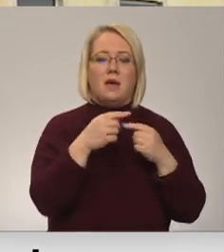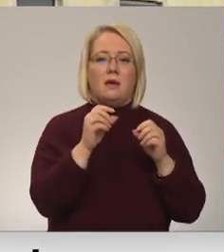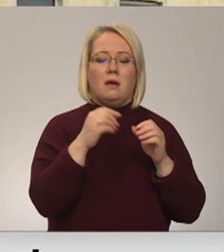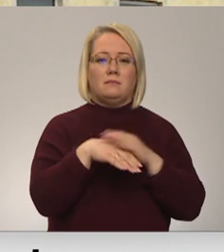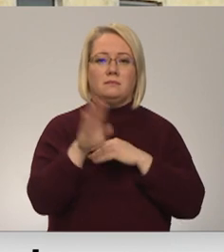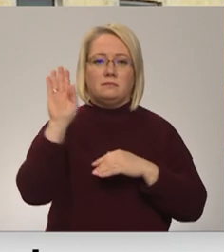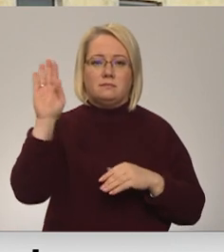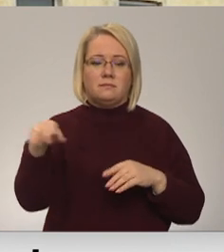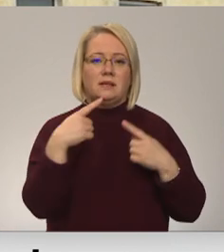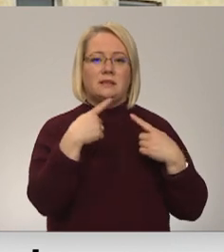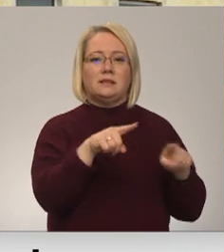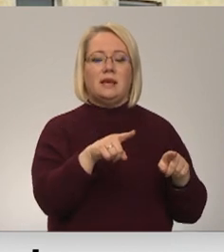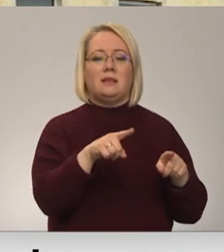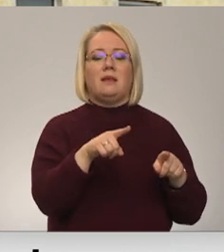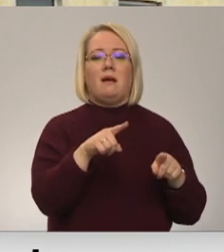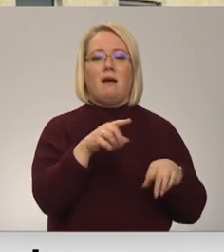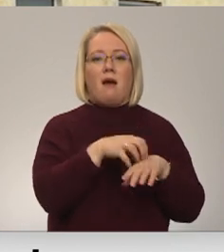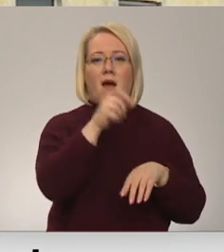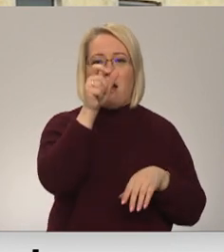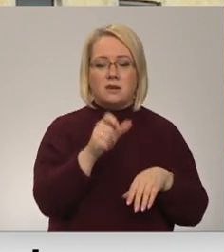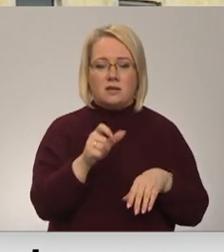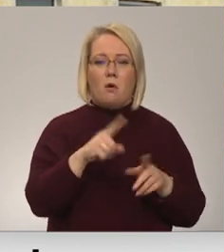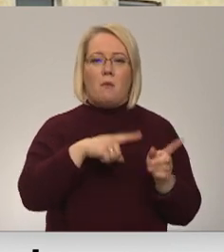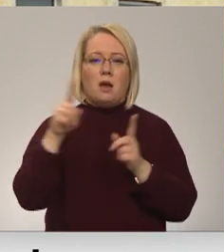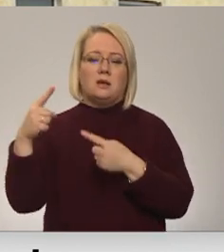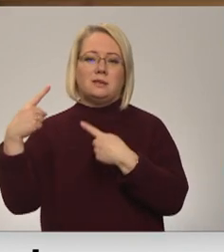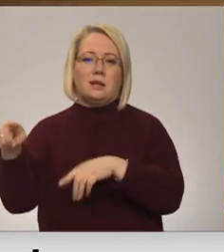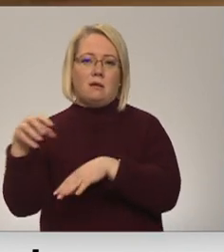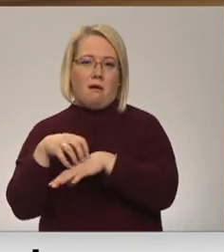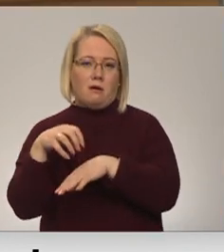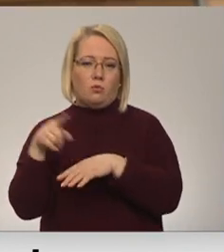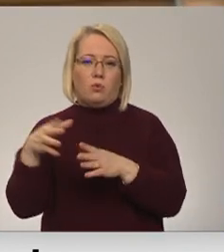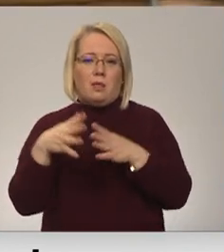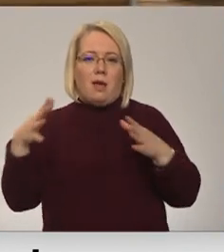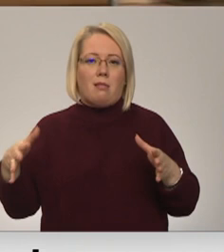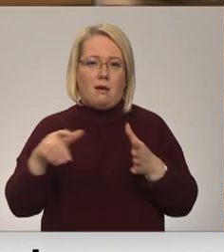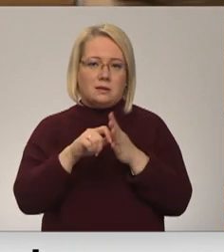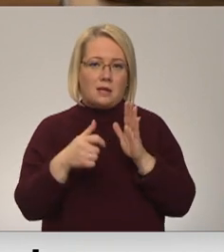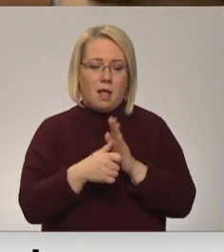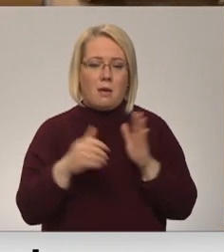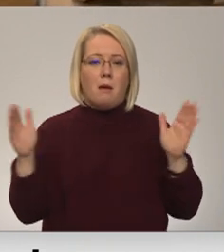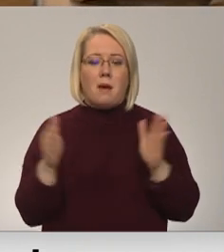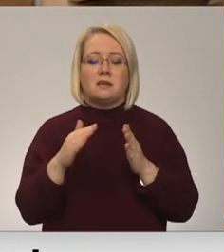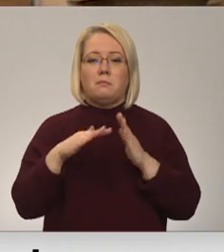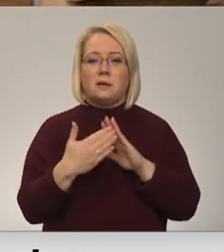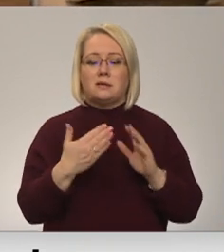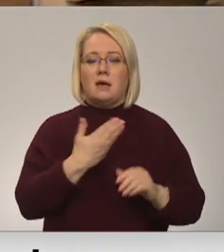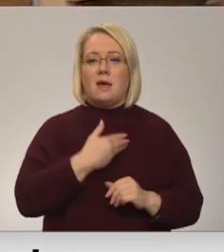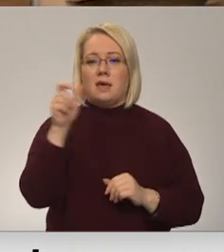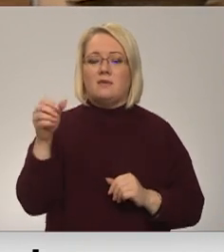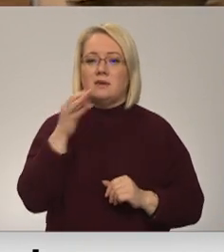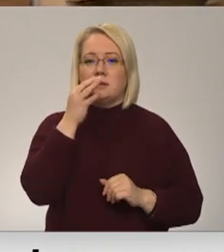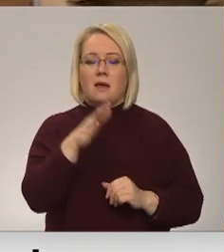atstāja par labu darbam kaimiņu pilsētā, krietni lielākā ārsta praksē. Mazpilsētā uzrunātie cilvēki retēvē atzīst,